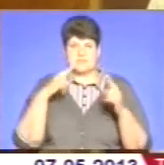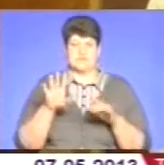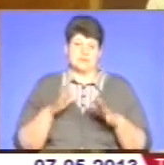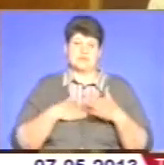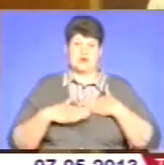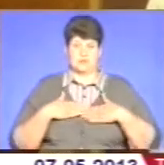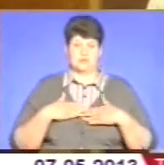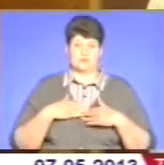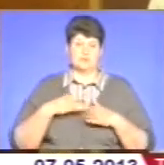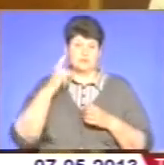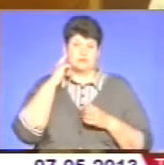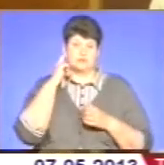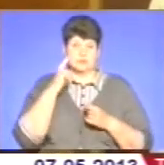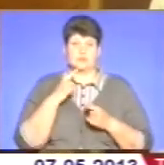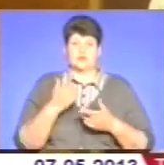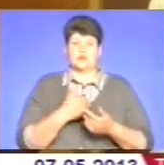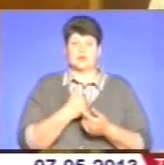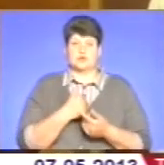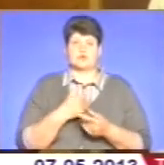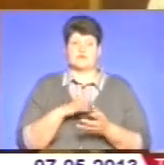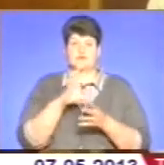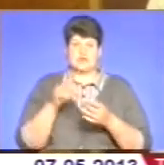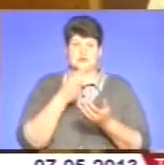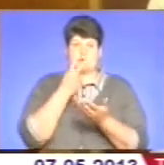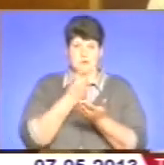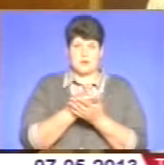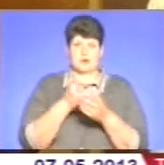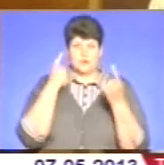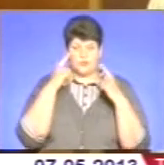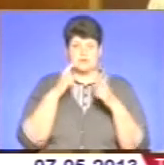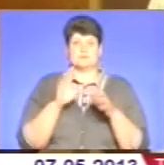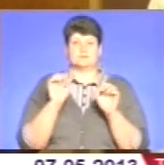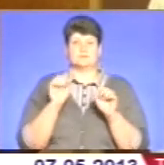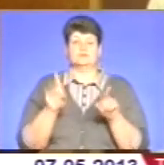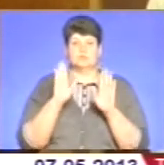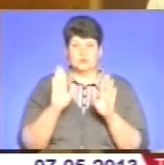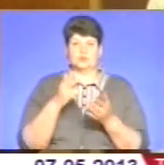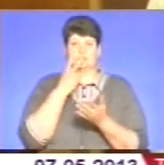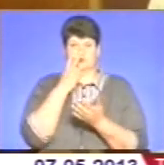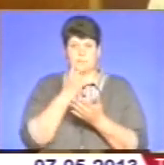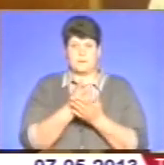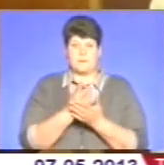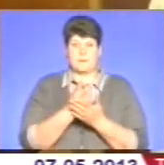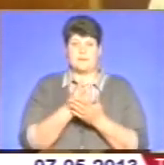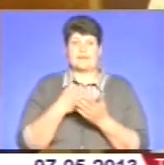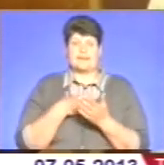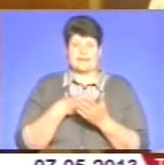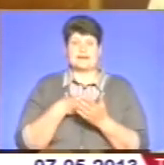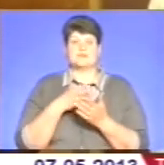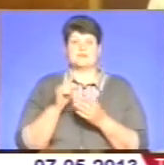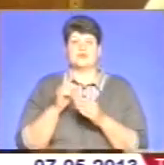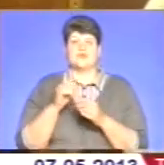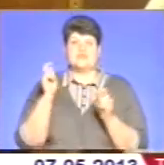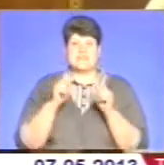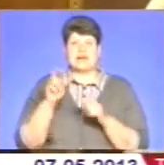що вони дають повноцінні свої, все, що вони мають, набутки свої, творчі, будуть показувати на нашому фестивалі у п